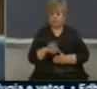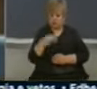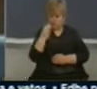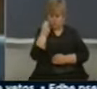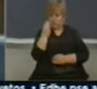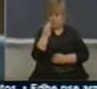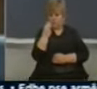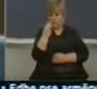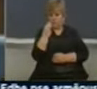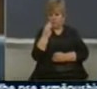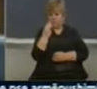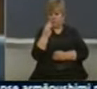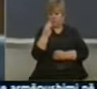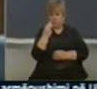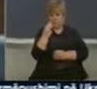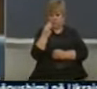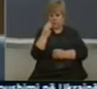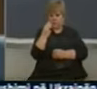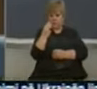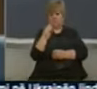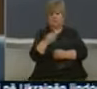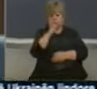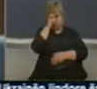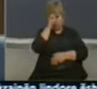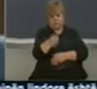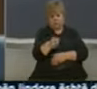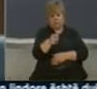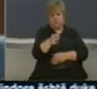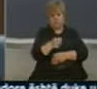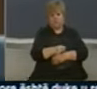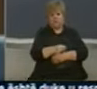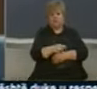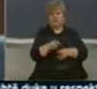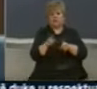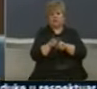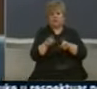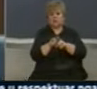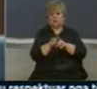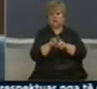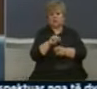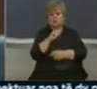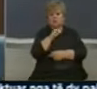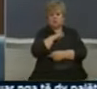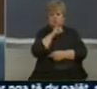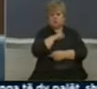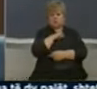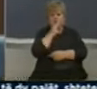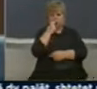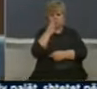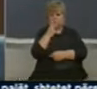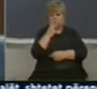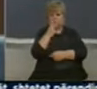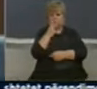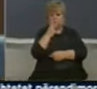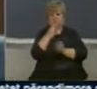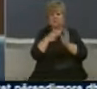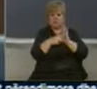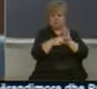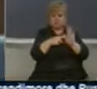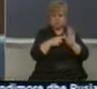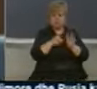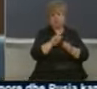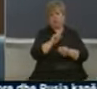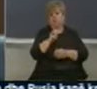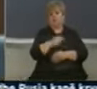të respektohet ose të ndihë që të përshkak që nuk jemi t'interesun vetëm të shojmë gjanat këshia po